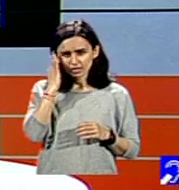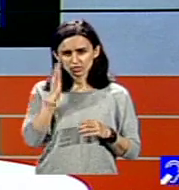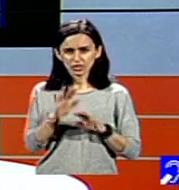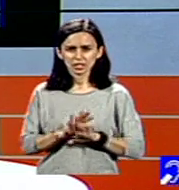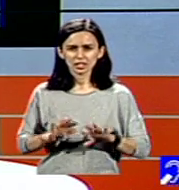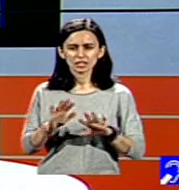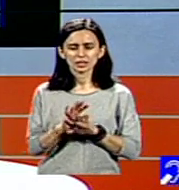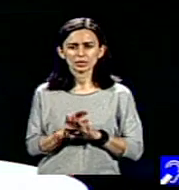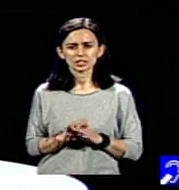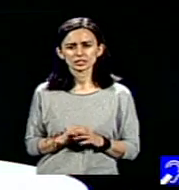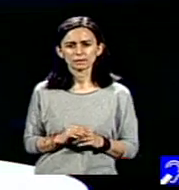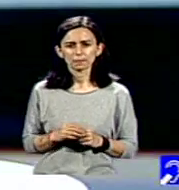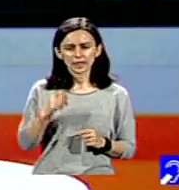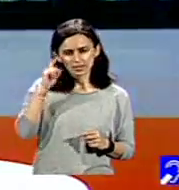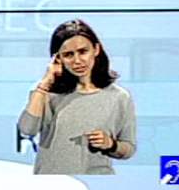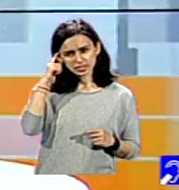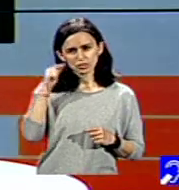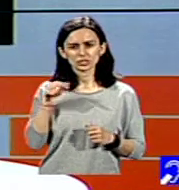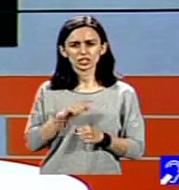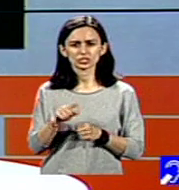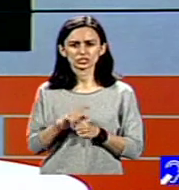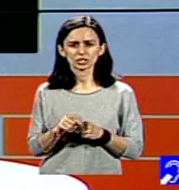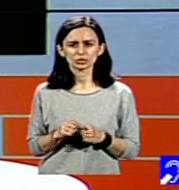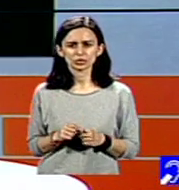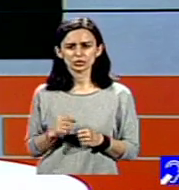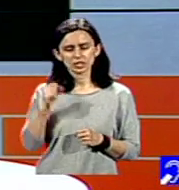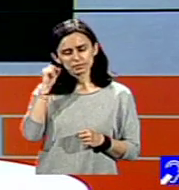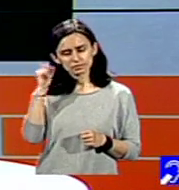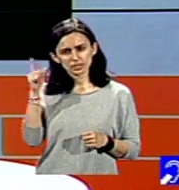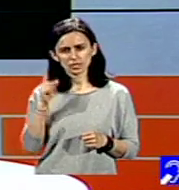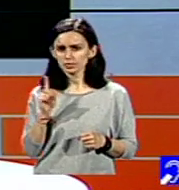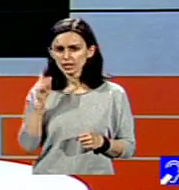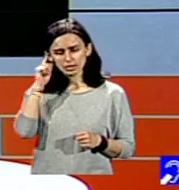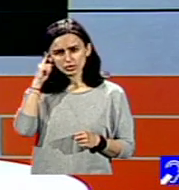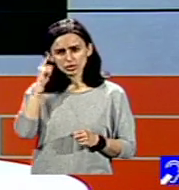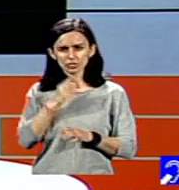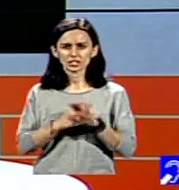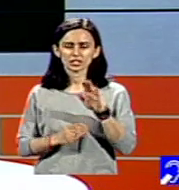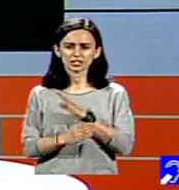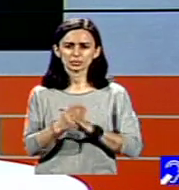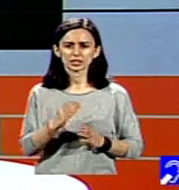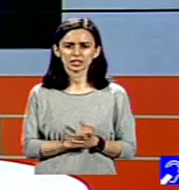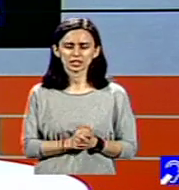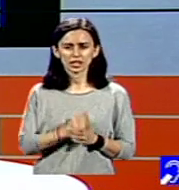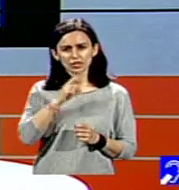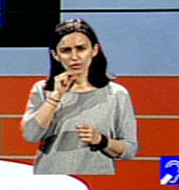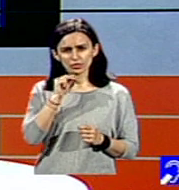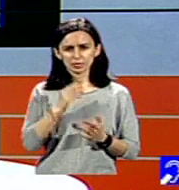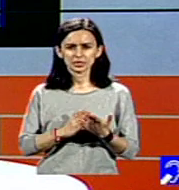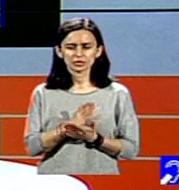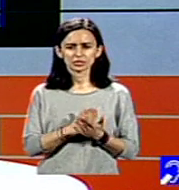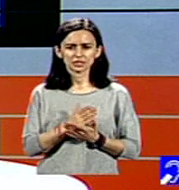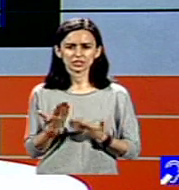unul dintre geniile lumii și se știe acest lucru, genialitatea nu cunoaște handicap. Vom discuta imediat chiar despre un serviciu care